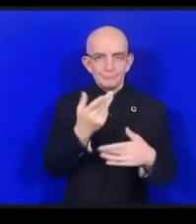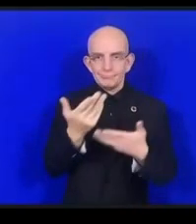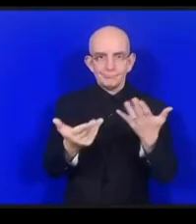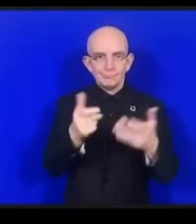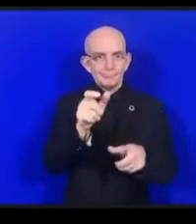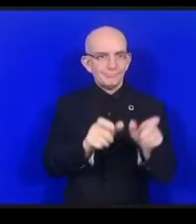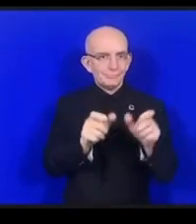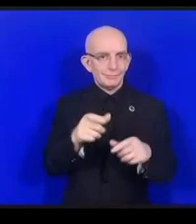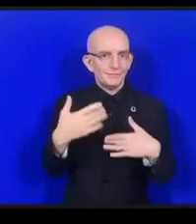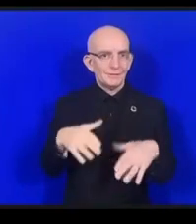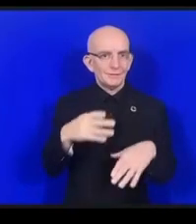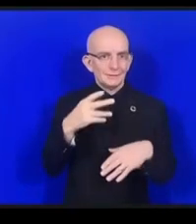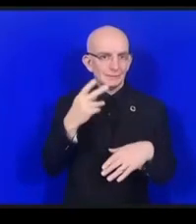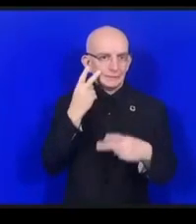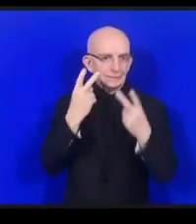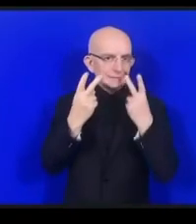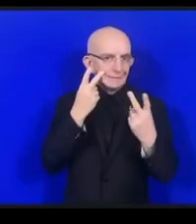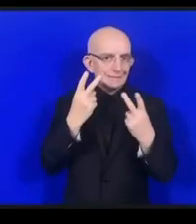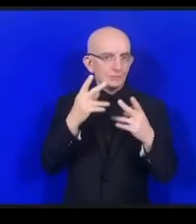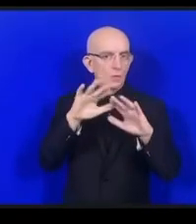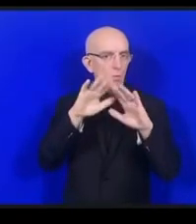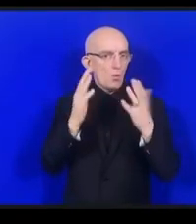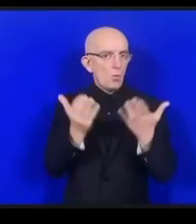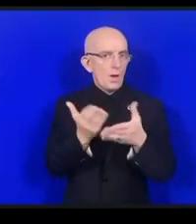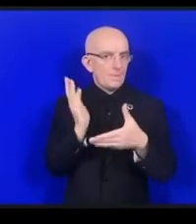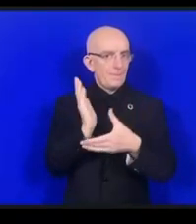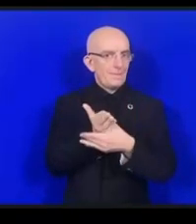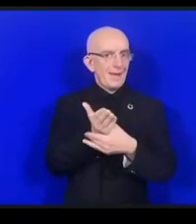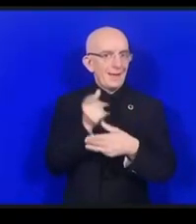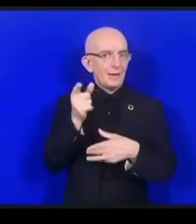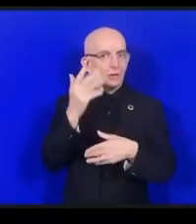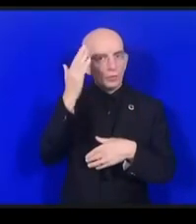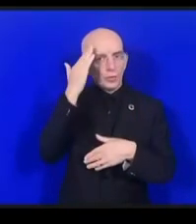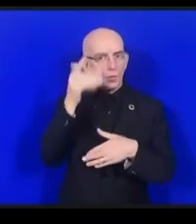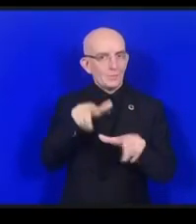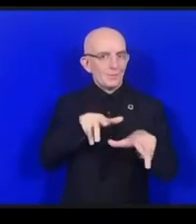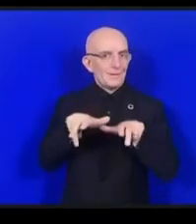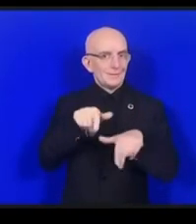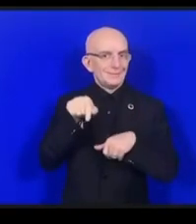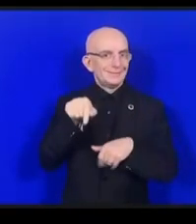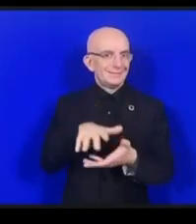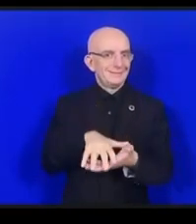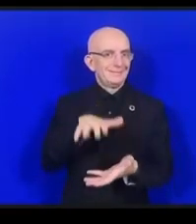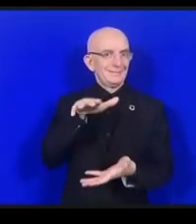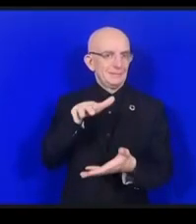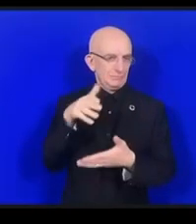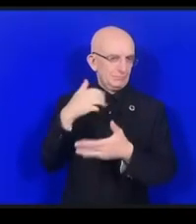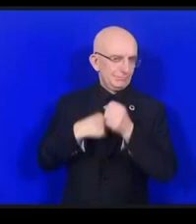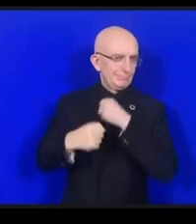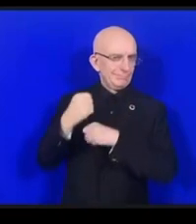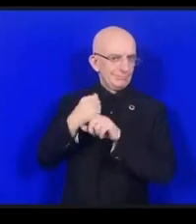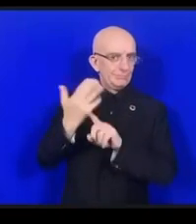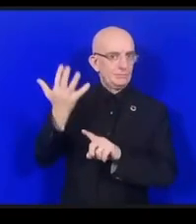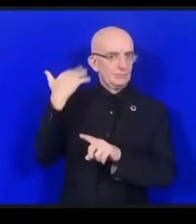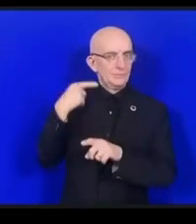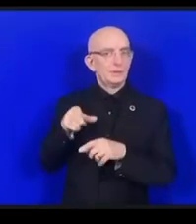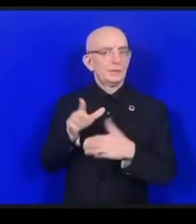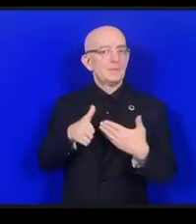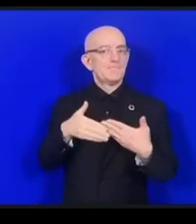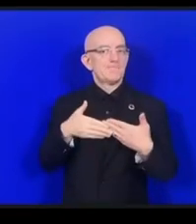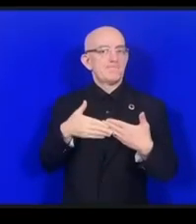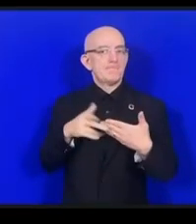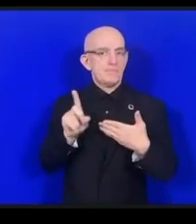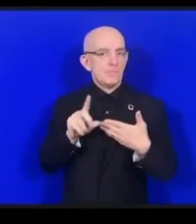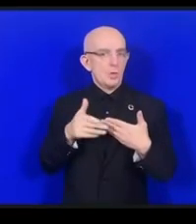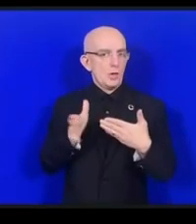ソースというのがありますこれ何年も前からありますこれはオープンではありませんでしたもうすでにどこかに消えてしまいましたオープンで